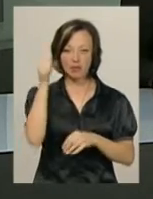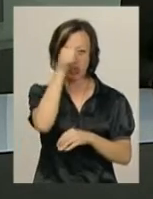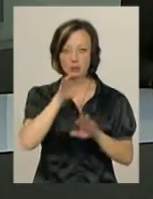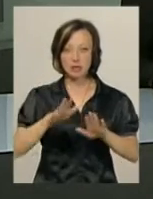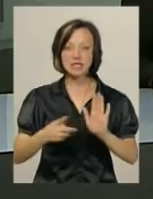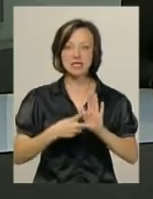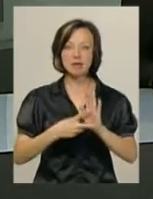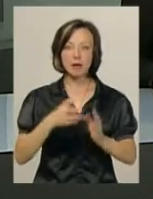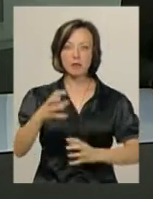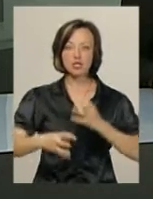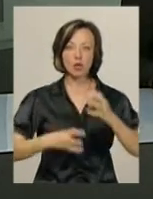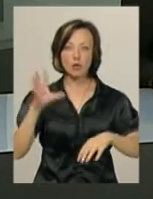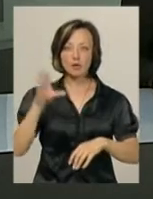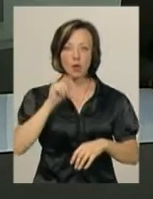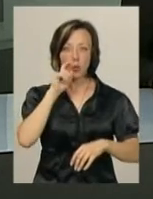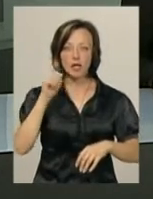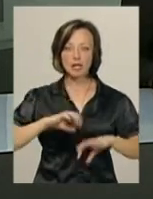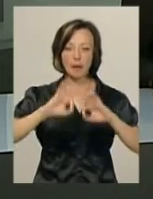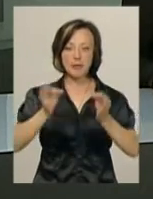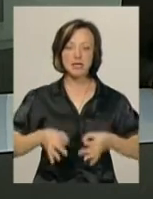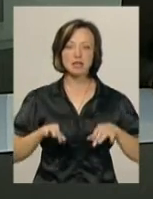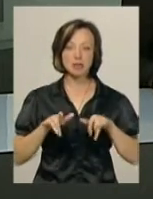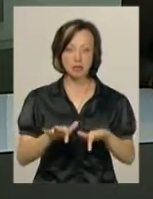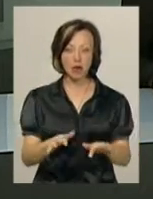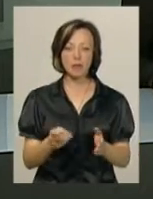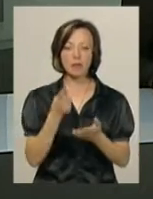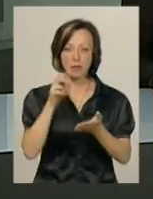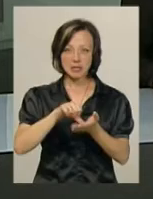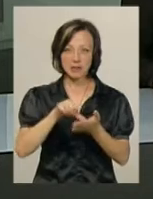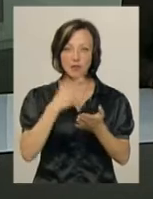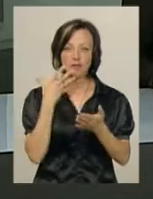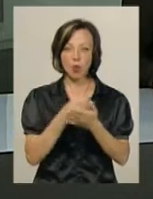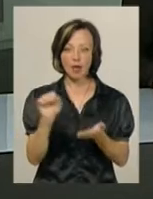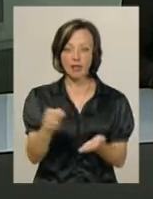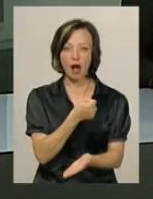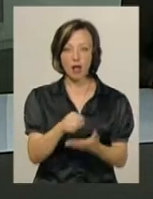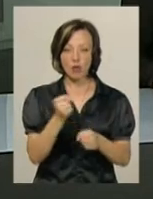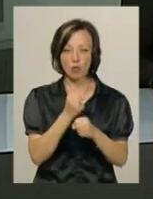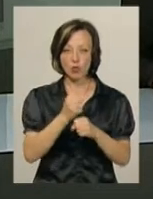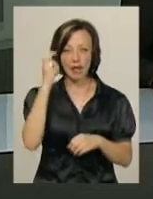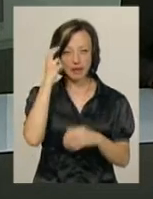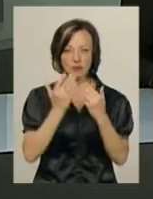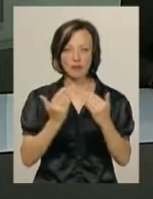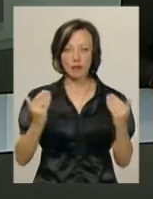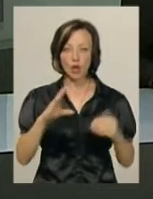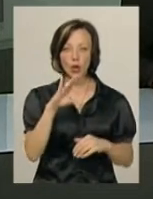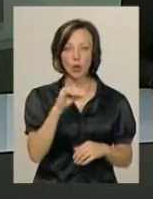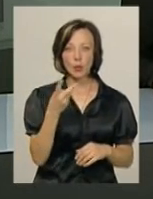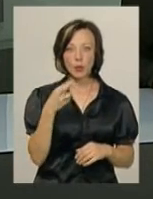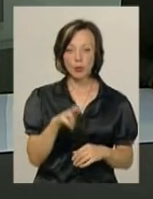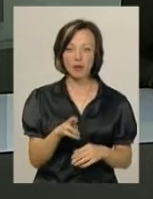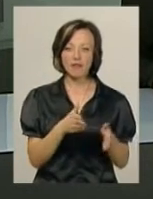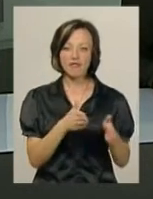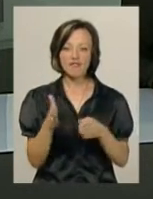побувала на семи міжнародних і всеукраїнських мистецьких заходах, де представляла свої ткані роботи. До київської виставки Юлія Степанюк